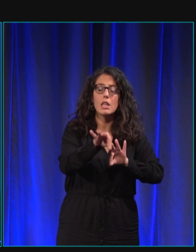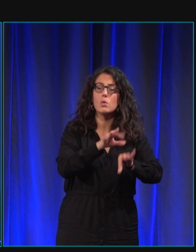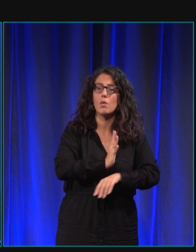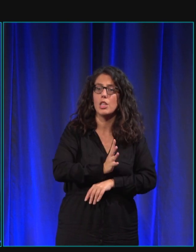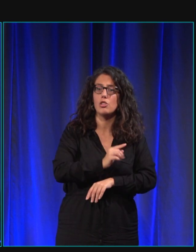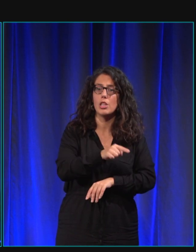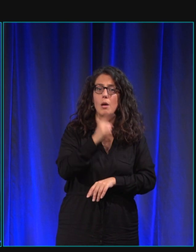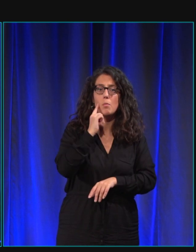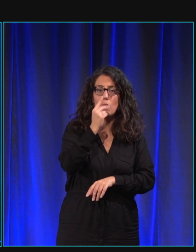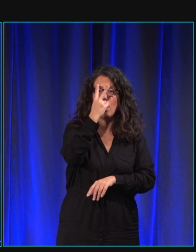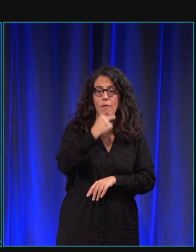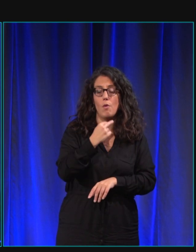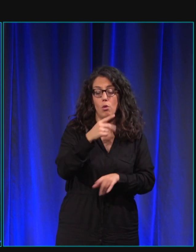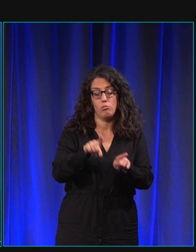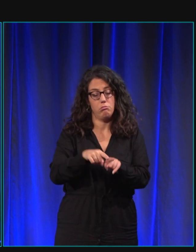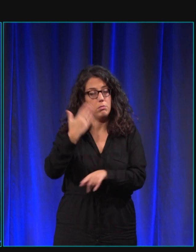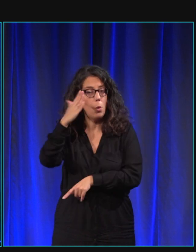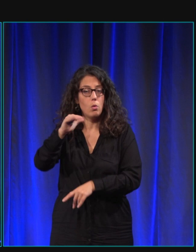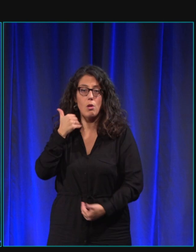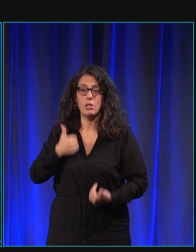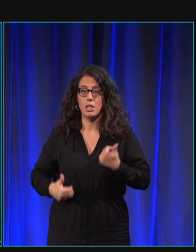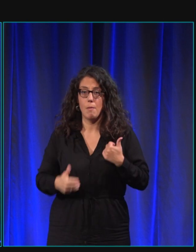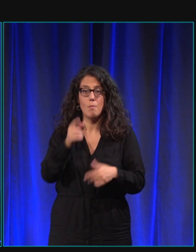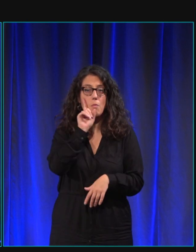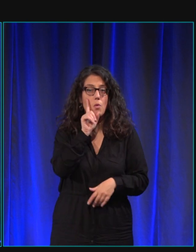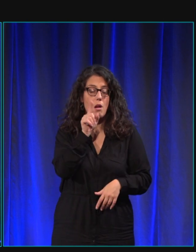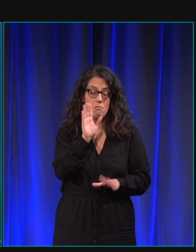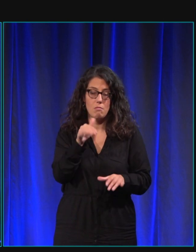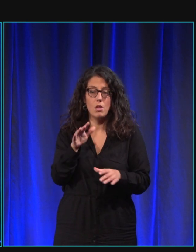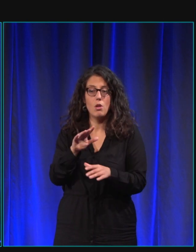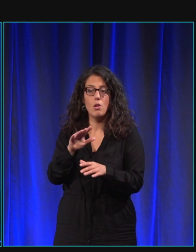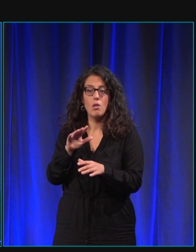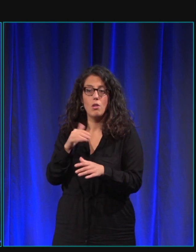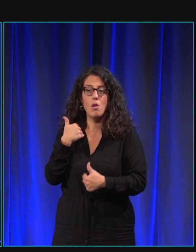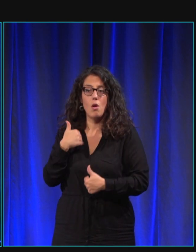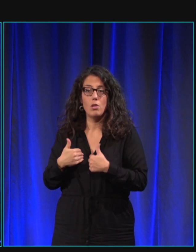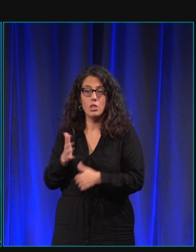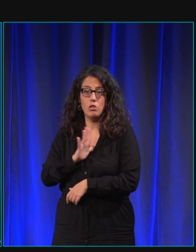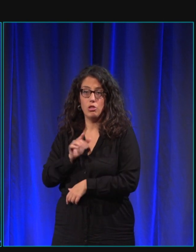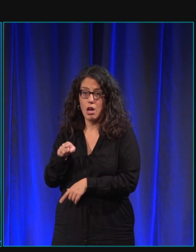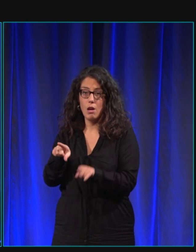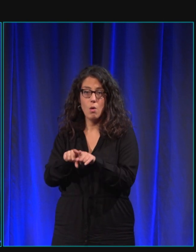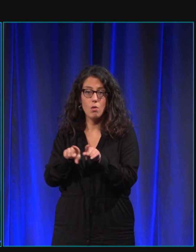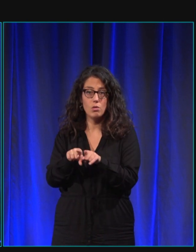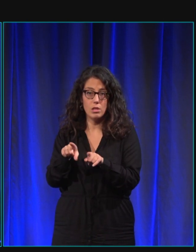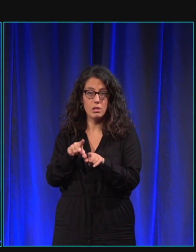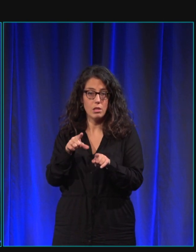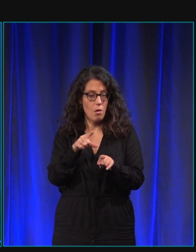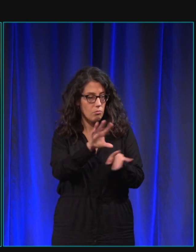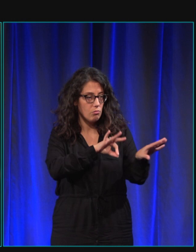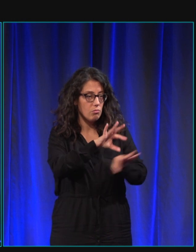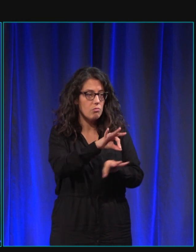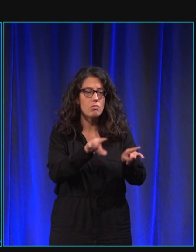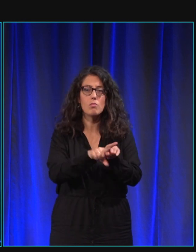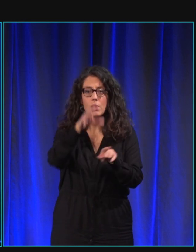pour aveugles et autres handicaps parce que effectivement même handichien prennent des chiens au CZK que ça se trouve à côté de